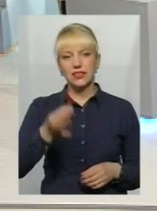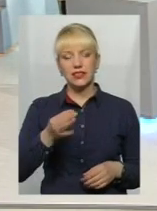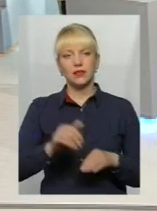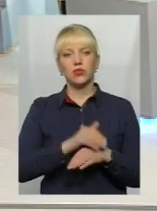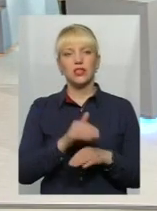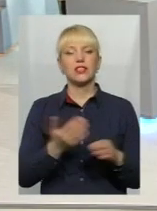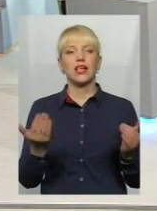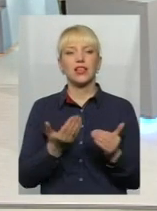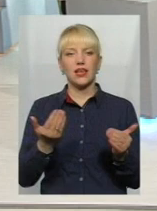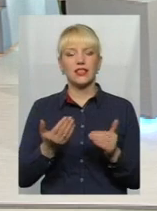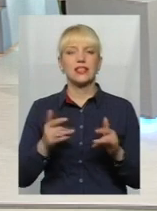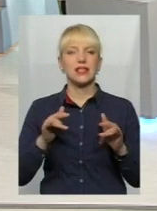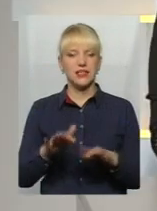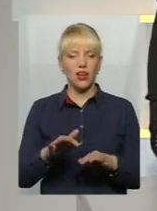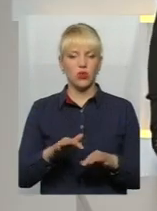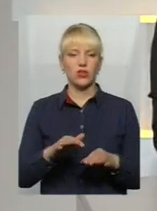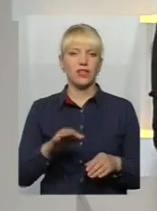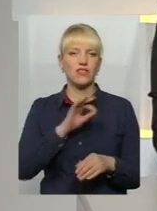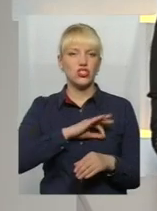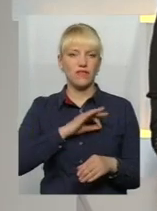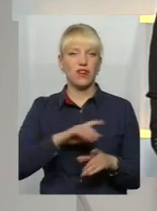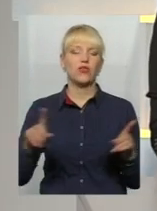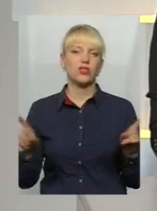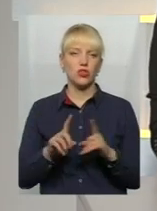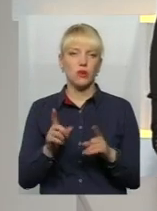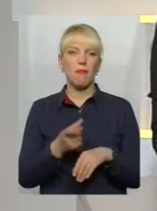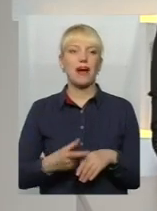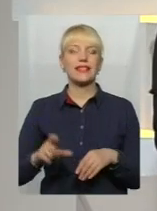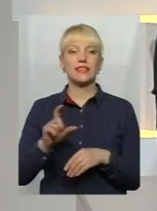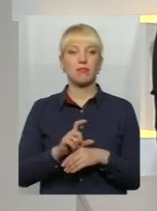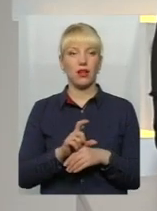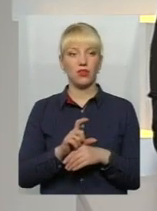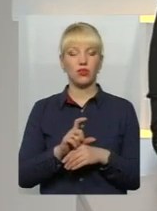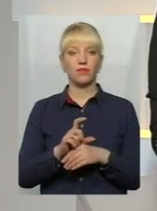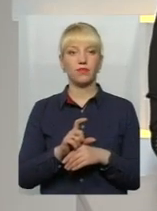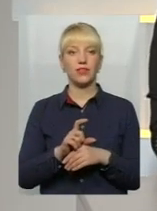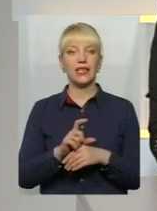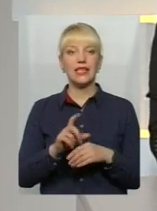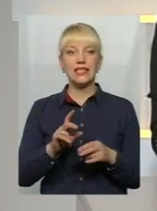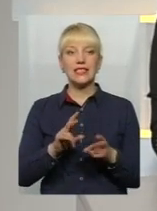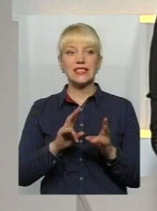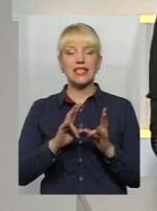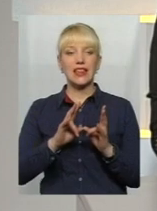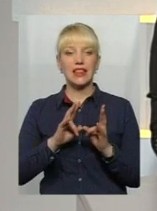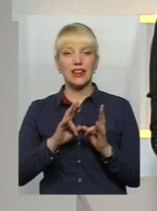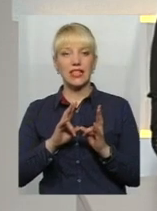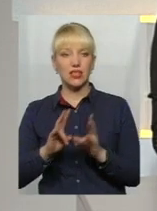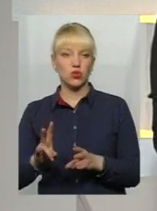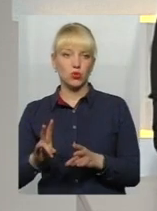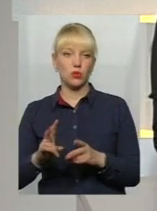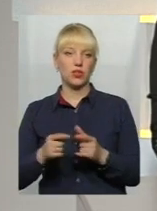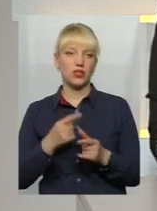зараз управління вживає для того, аби що максимально або знешкодити, так, або взагалі усунути